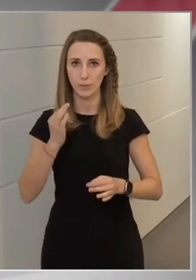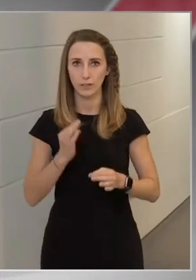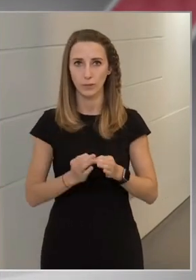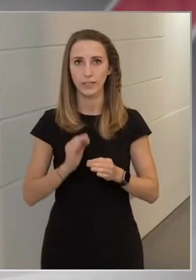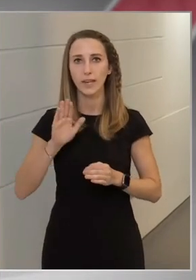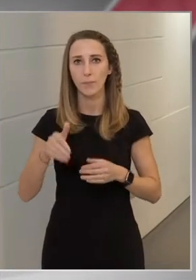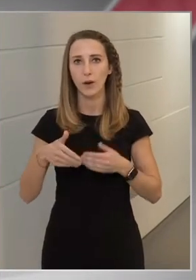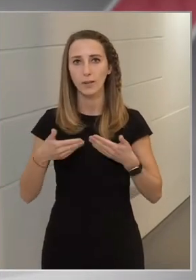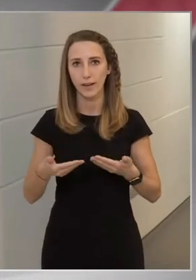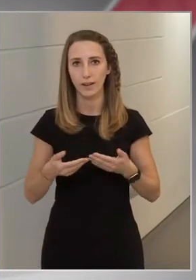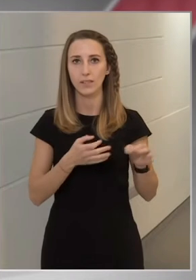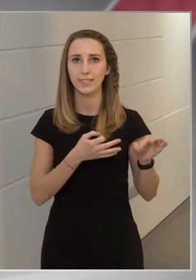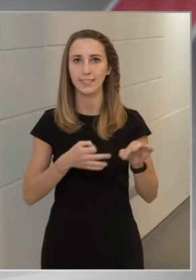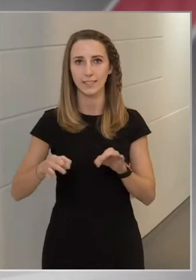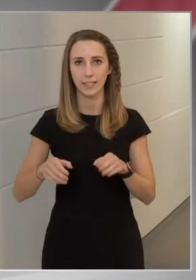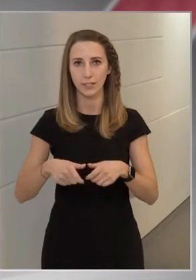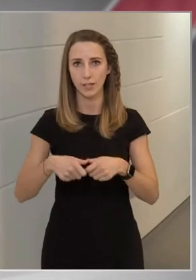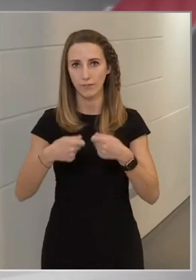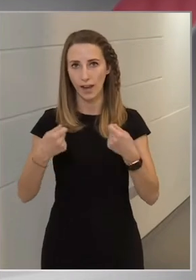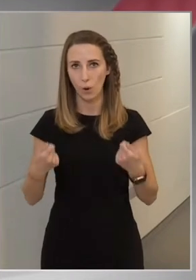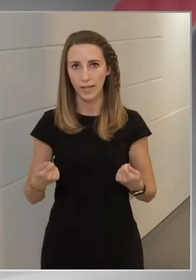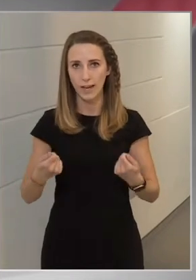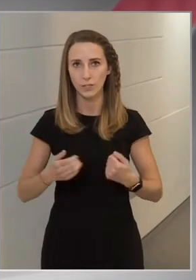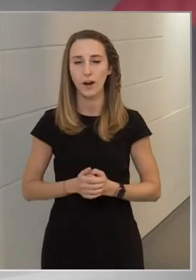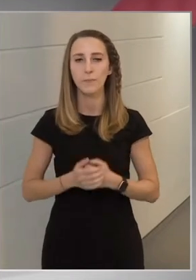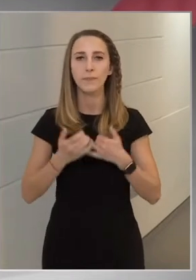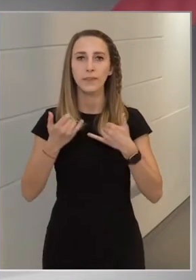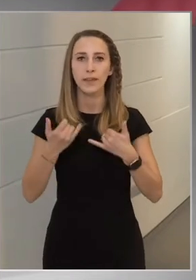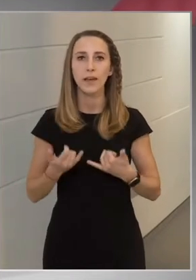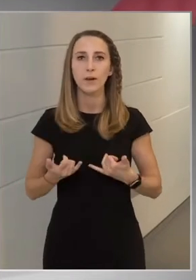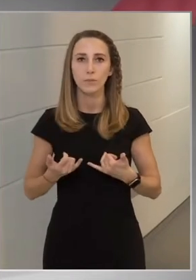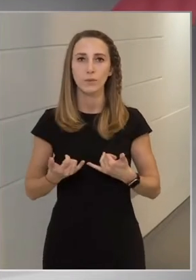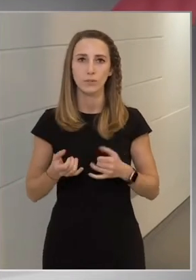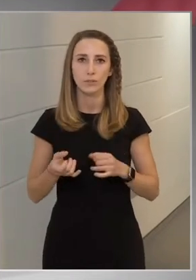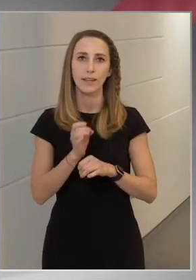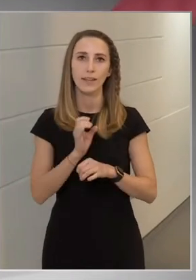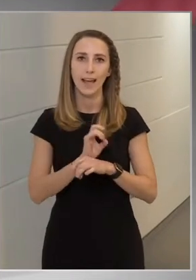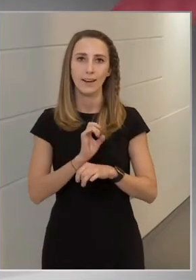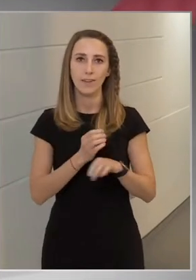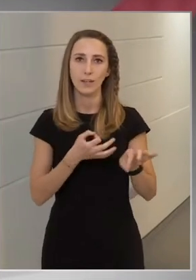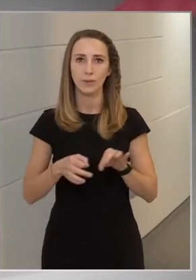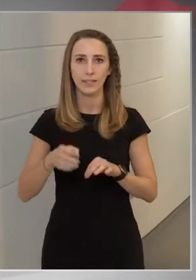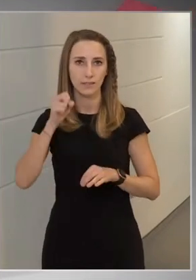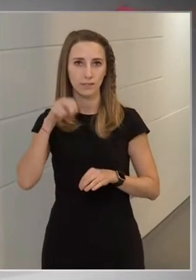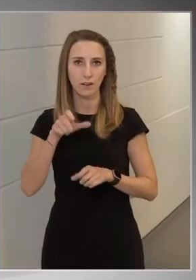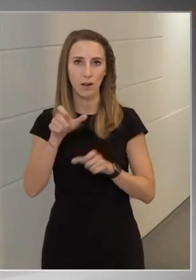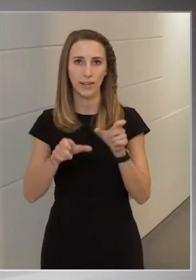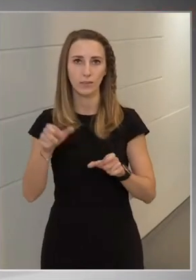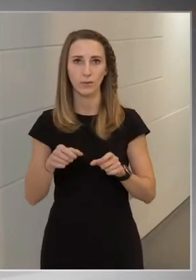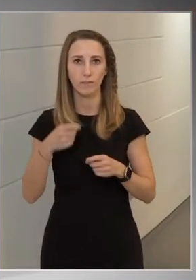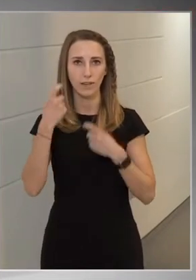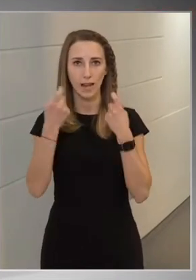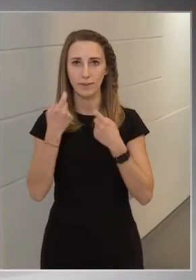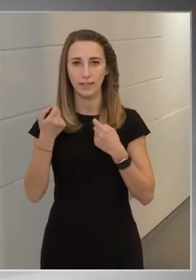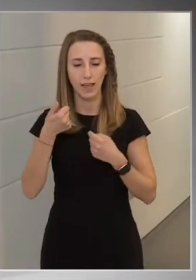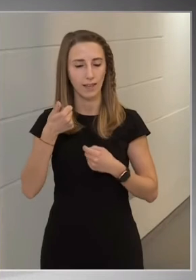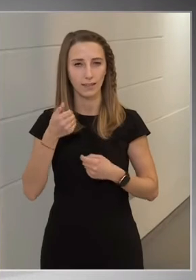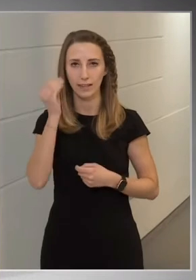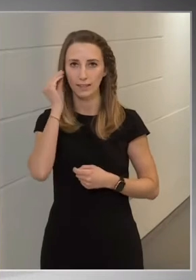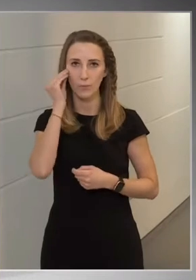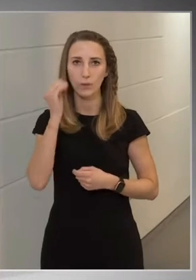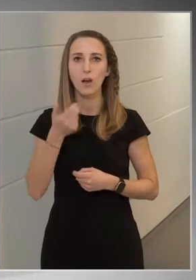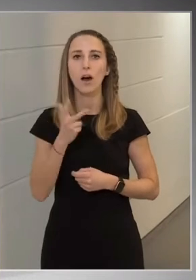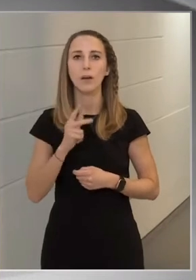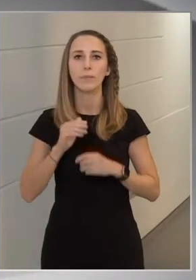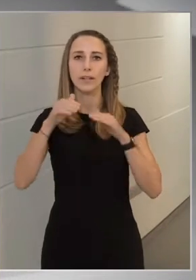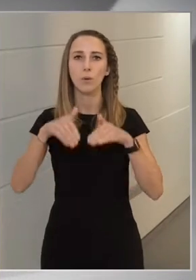majd meg az intézkedések feloldása. Most azonban a járványügyi szakértők véleménye teljesen egyértelmű. A harmadik